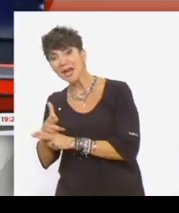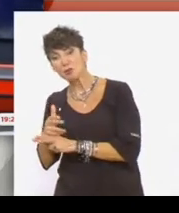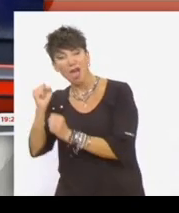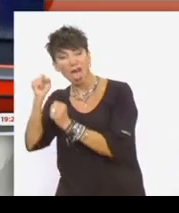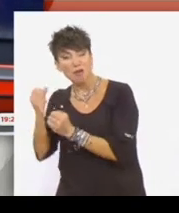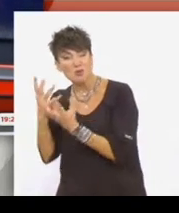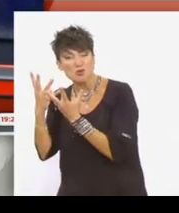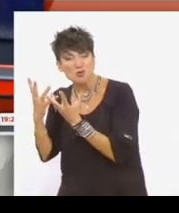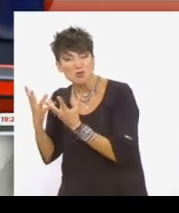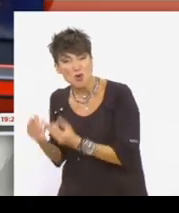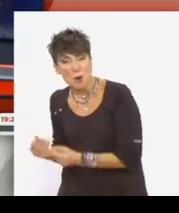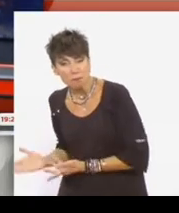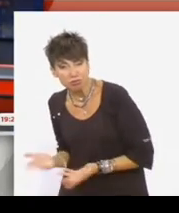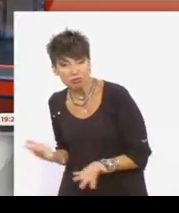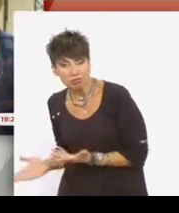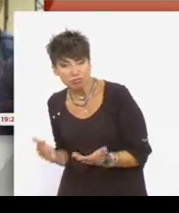μέχρι και την τελευταία στιγμή.